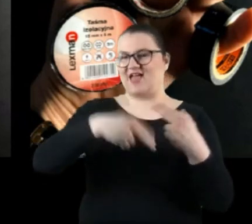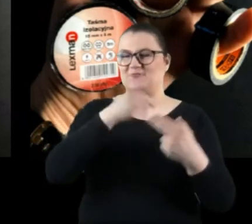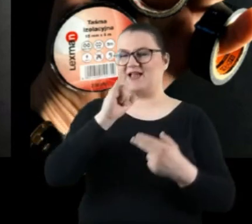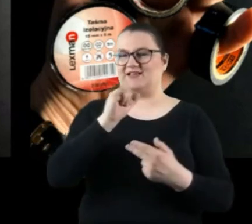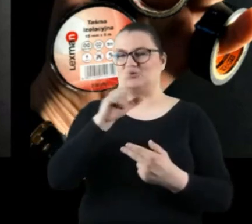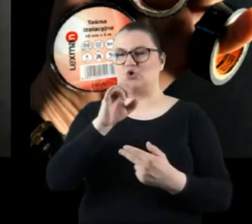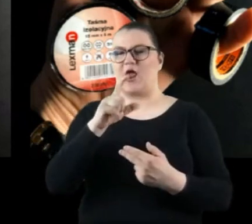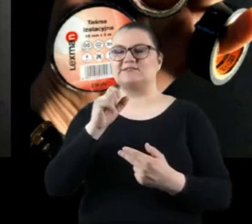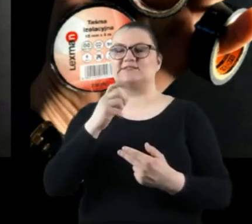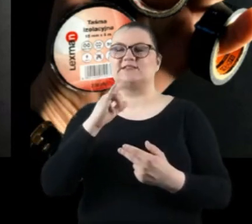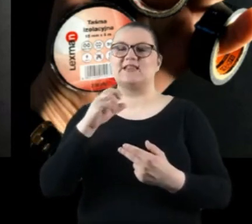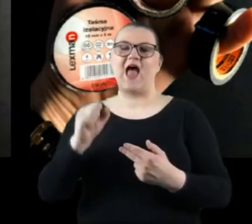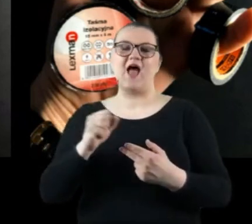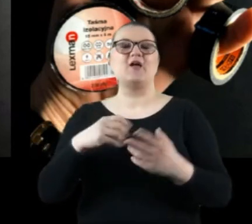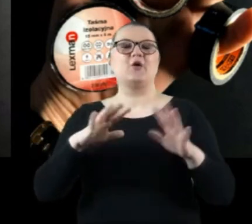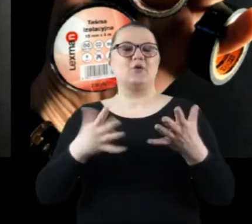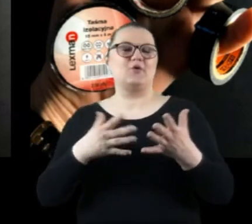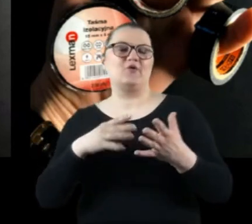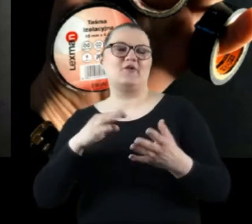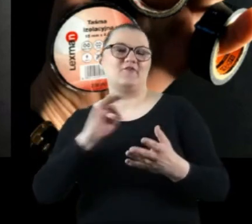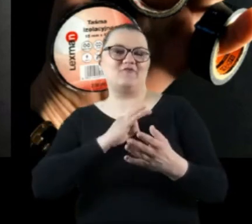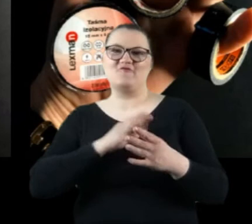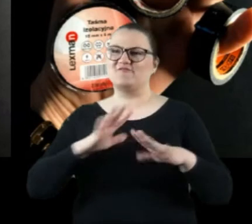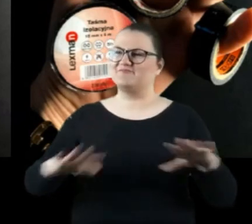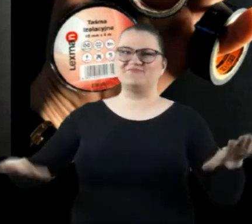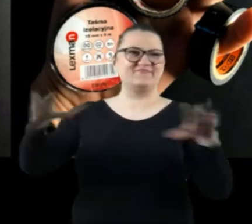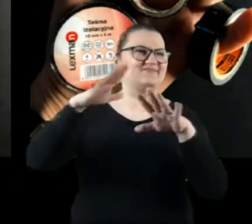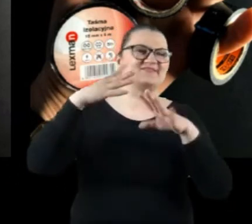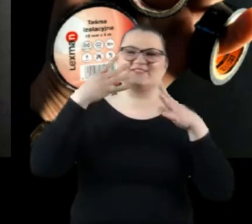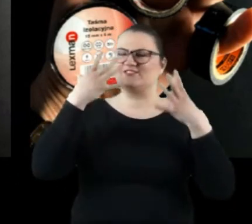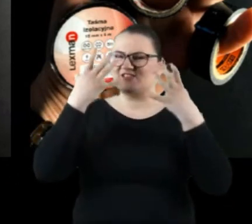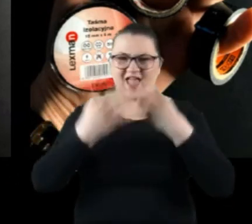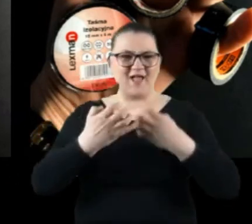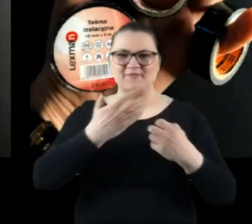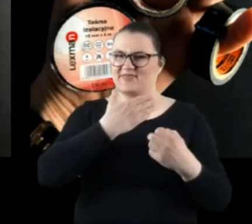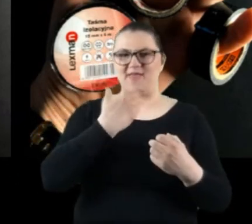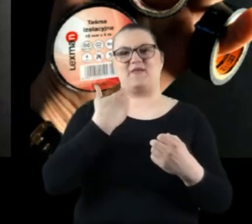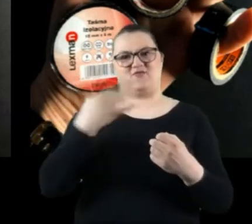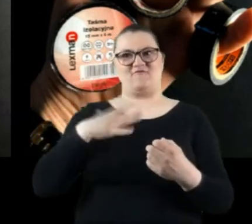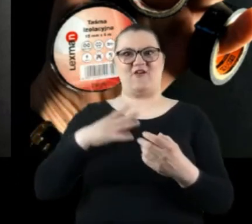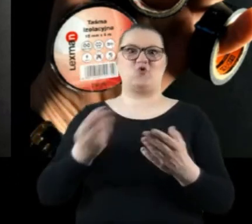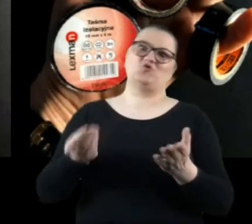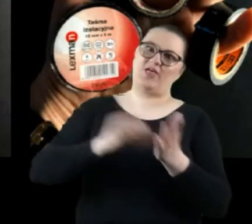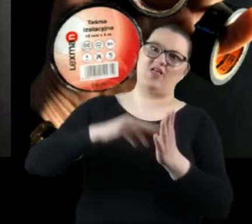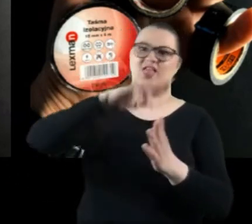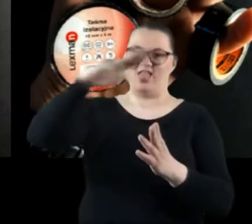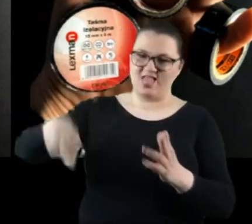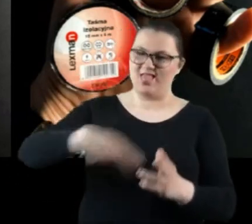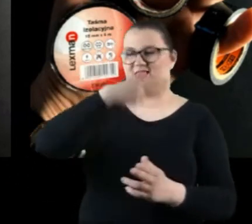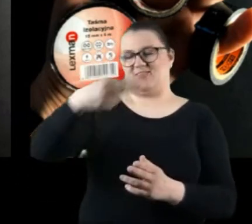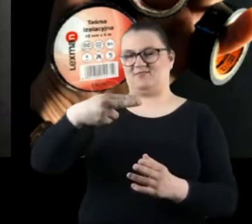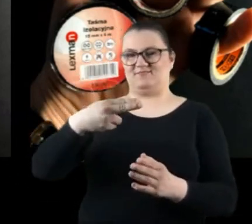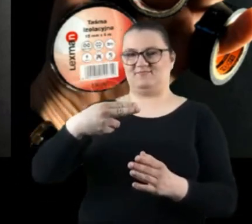przestrzeń nie jest do końca gdzieś tam szczelna, warto zawsze sobie ją taką taśmą izolacyjną